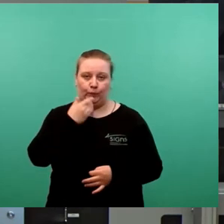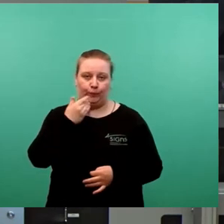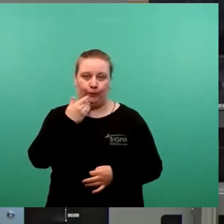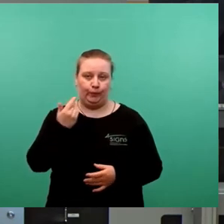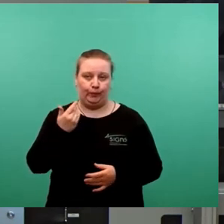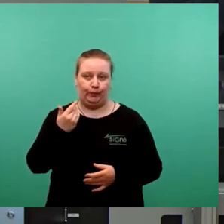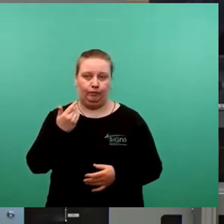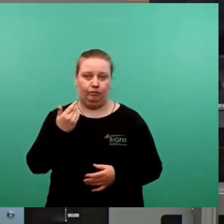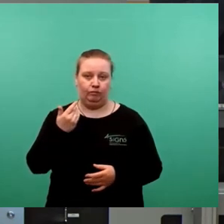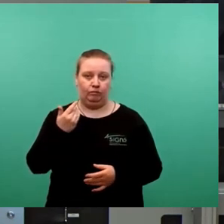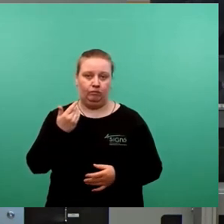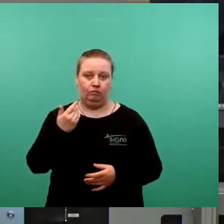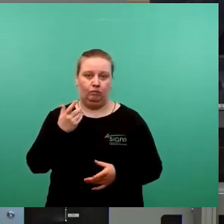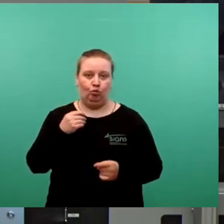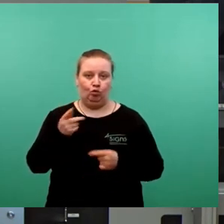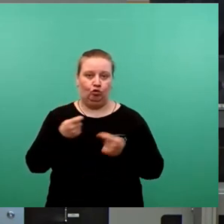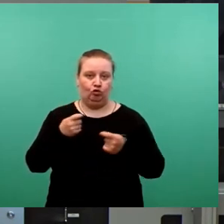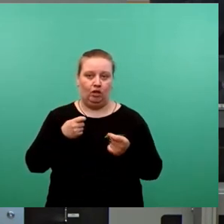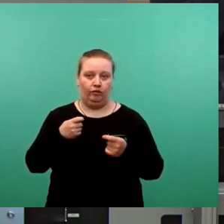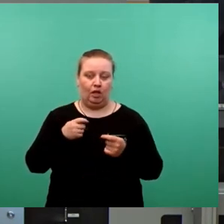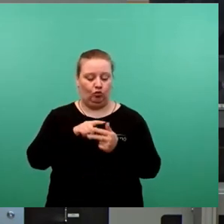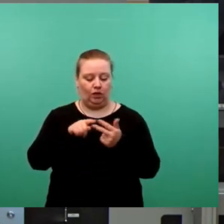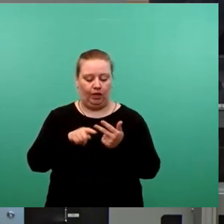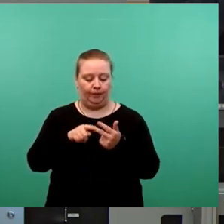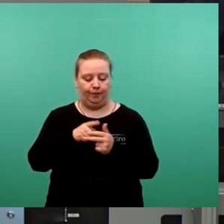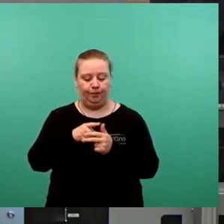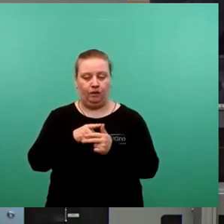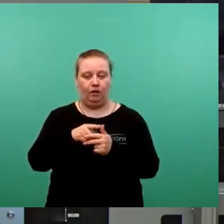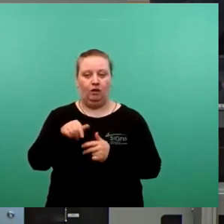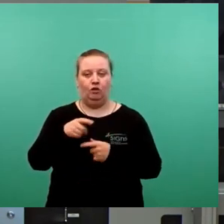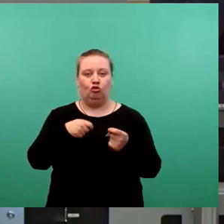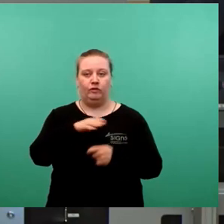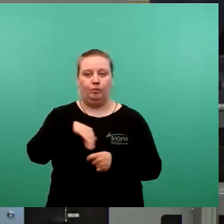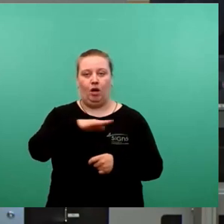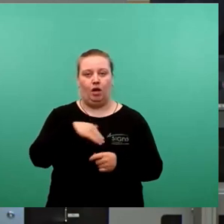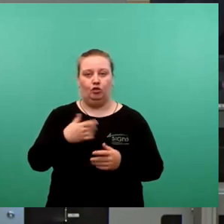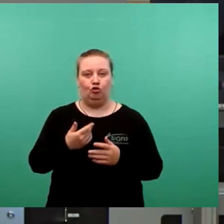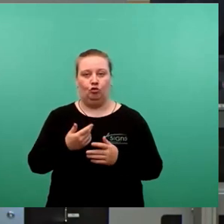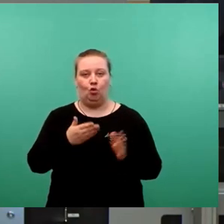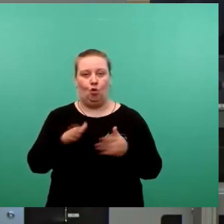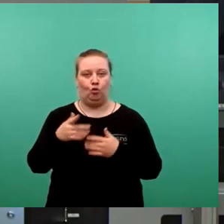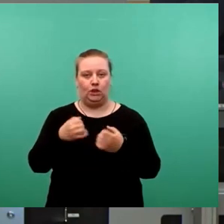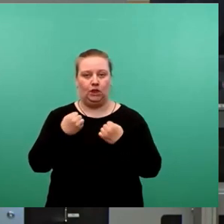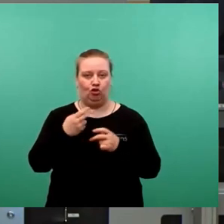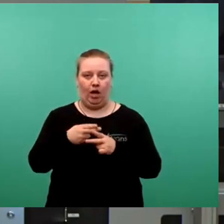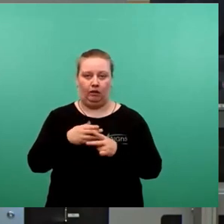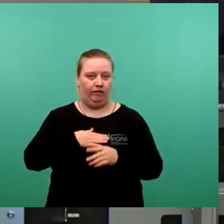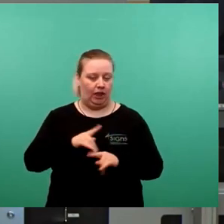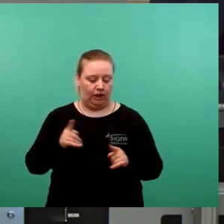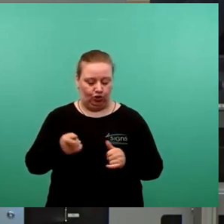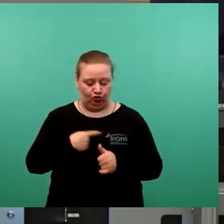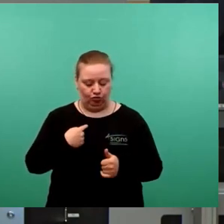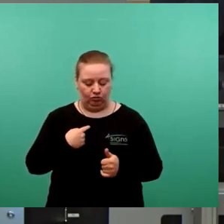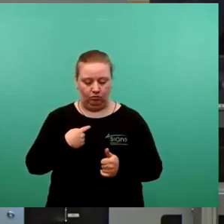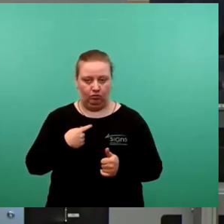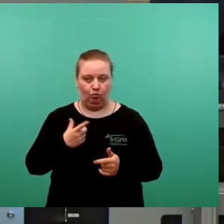Die Zerschlagung des Geschäfts, also drei Punkte sind es. Die Zerschlagung des Geschäftsbereiches Ordnung und Sicherheit ist nicht überzeugend. Das ist